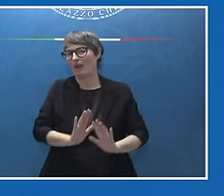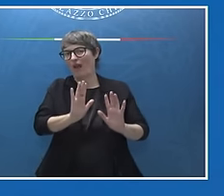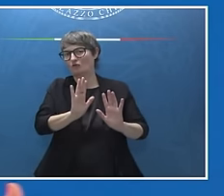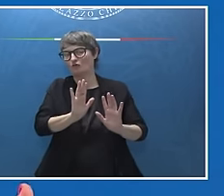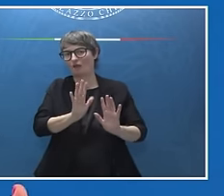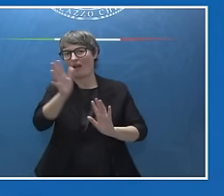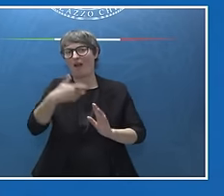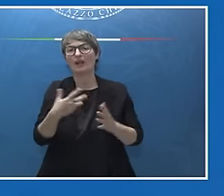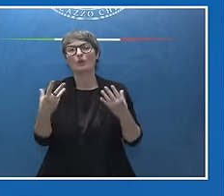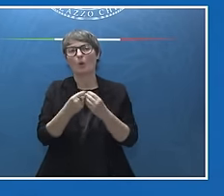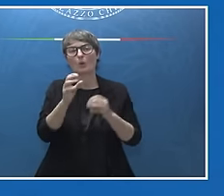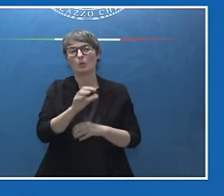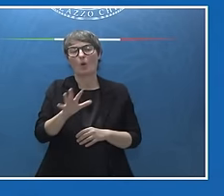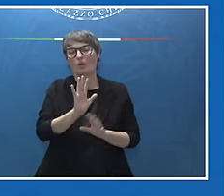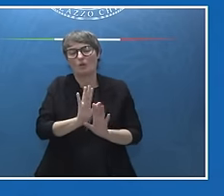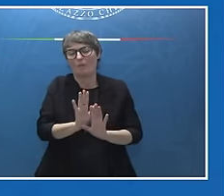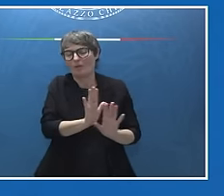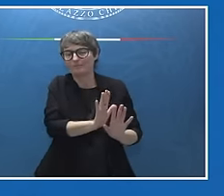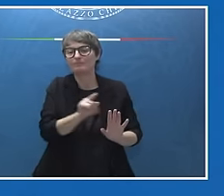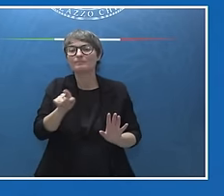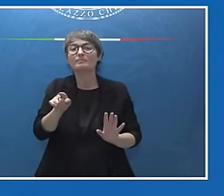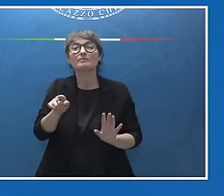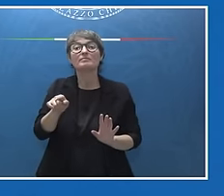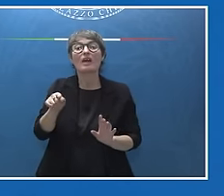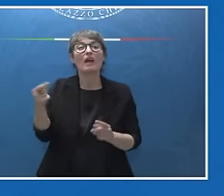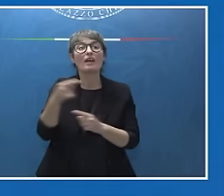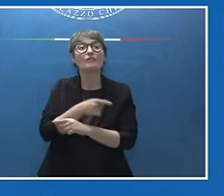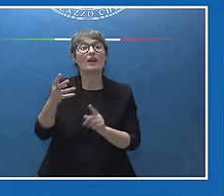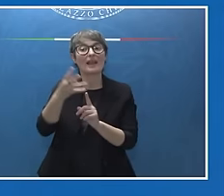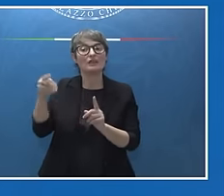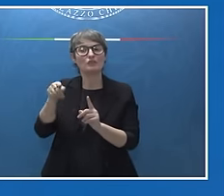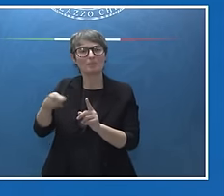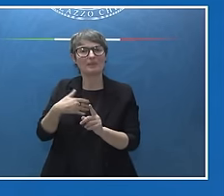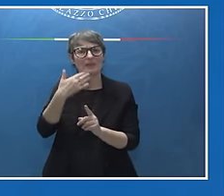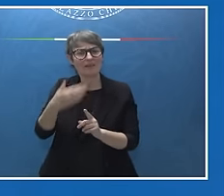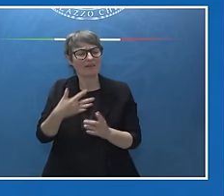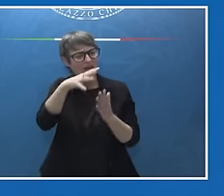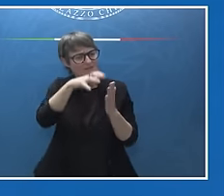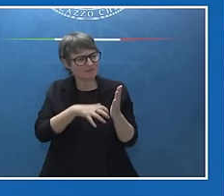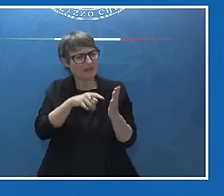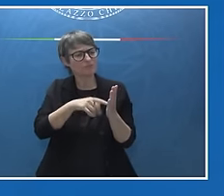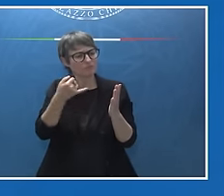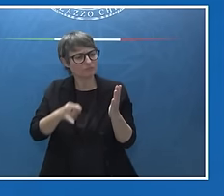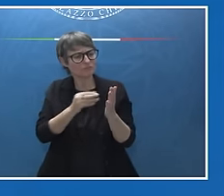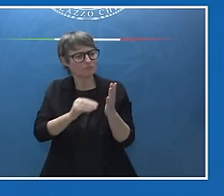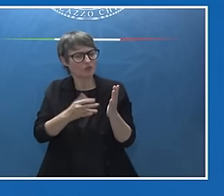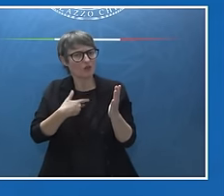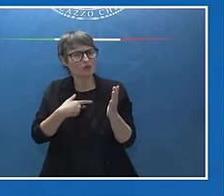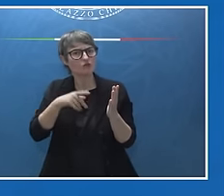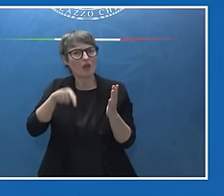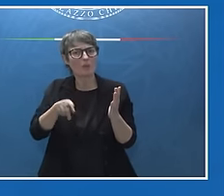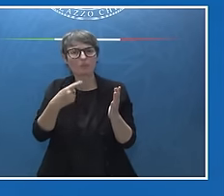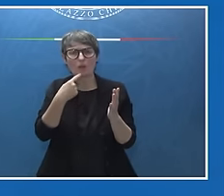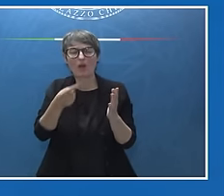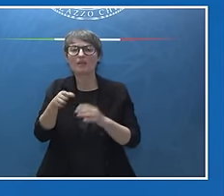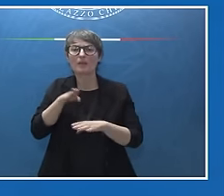degli LGBT, la ringrazio per aver ricordato quello che c'è scritto nelle conclusioni, perché anche su questo si è detto che si facevano dei passi indietro, invece lei qui ci dimostra che i